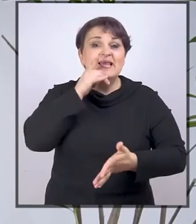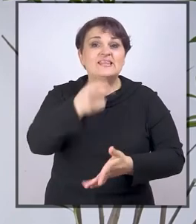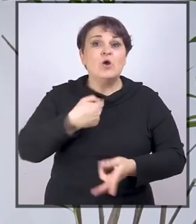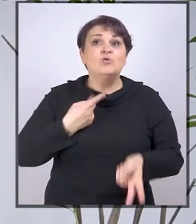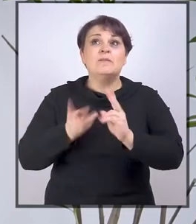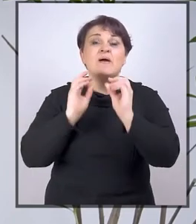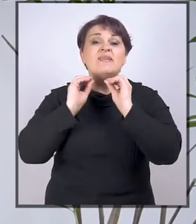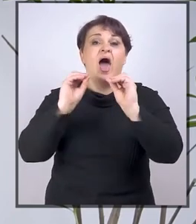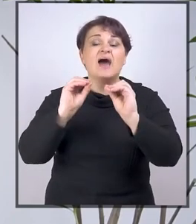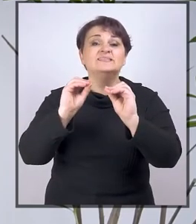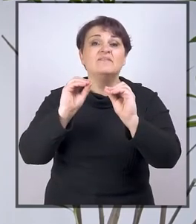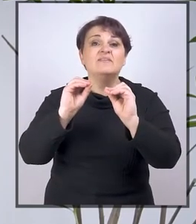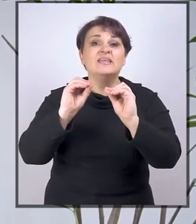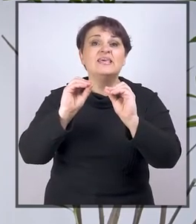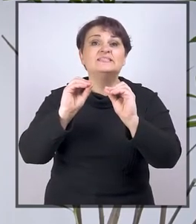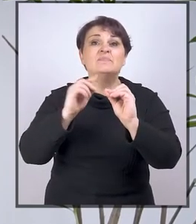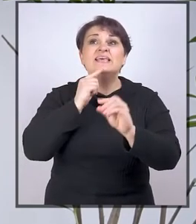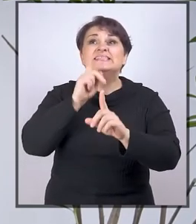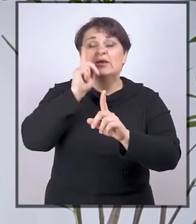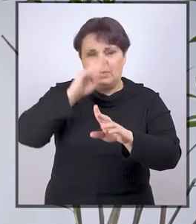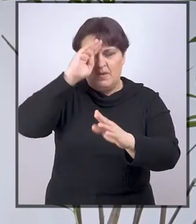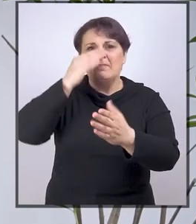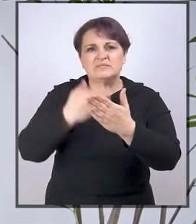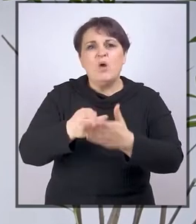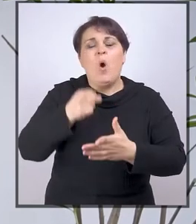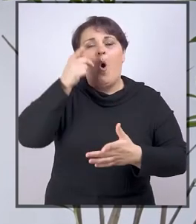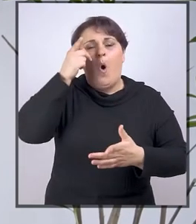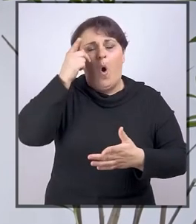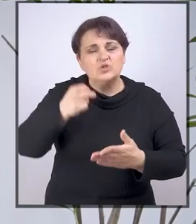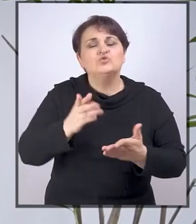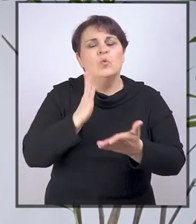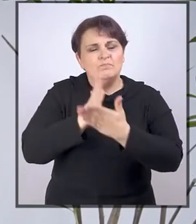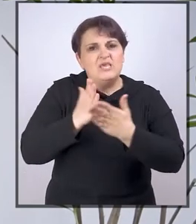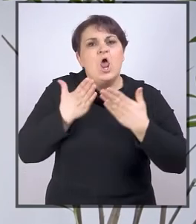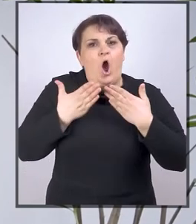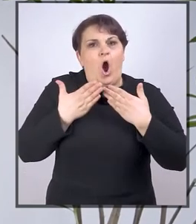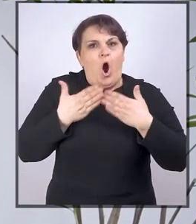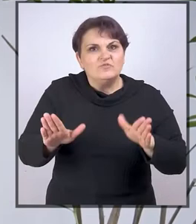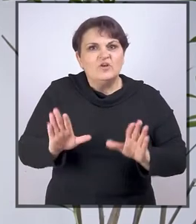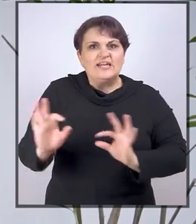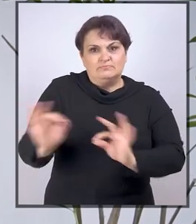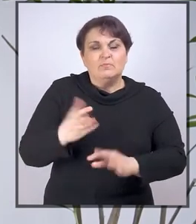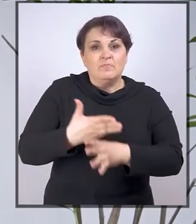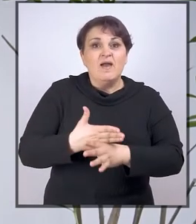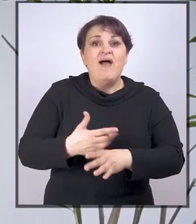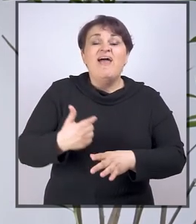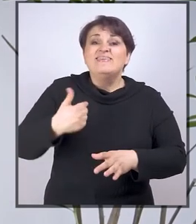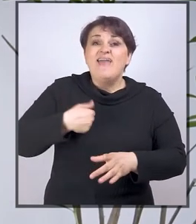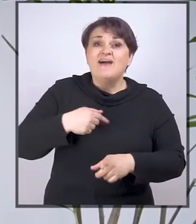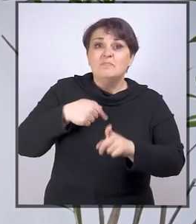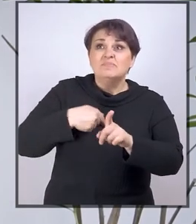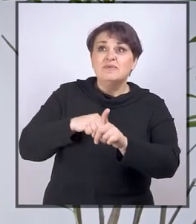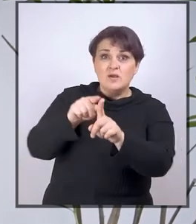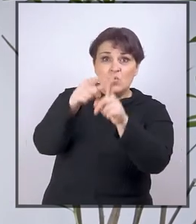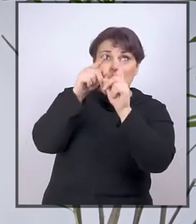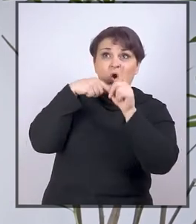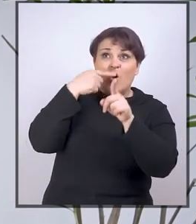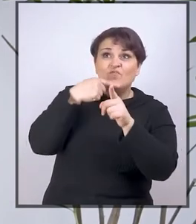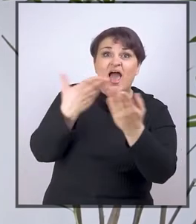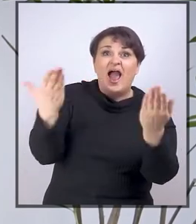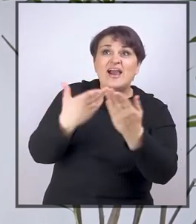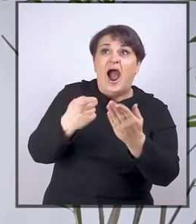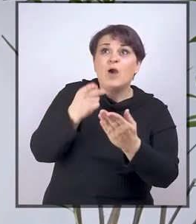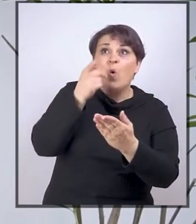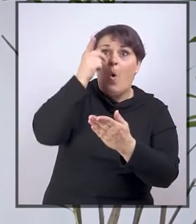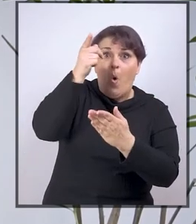sam bila ta koja je nastavnicima, za koje moram priznati da su jako otvoreni bili prema meni, ja sam bila